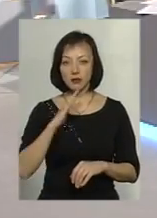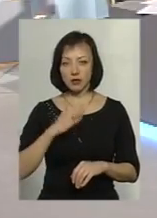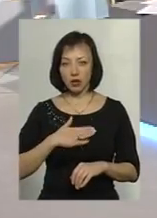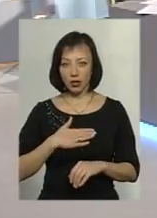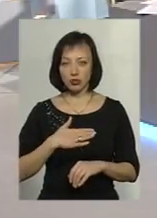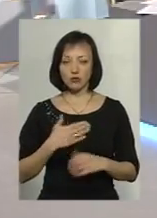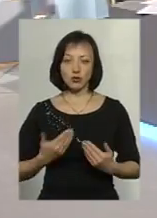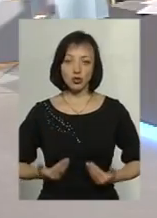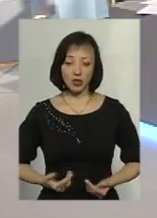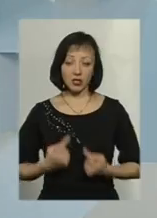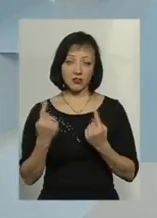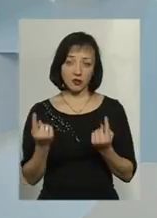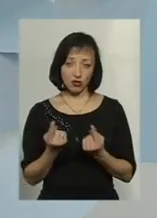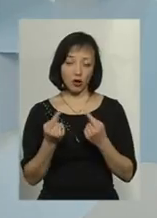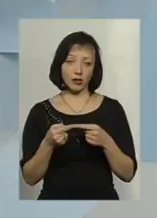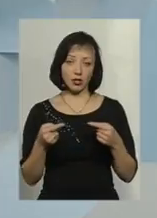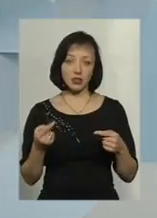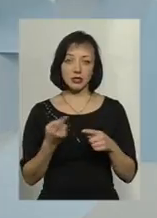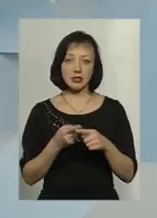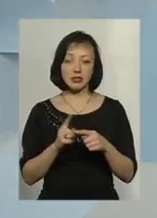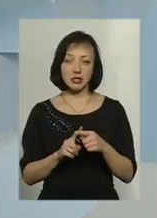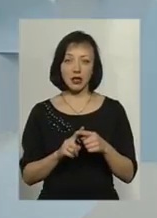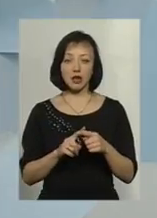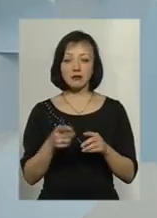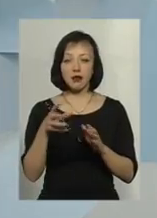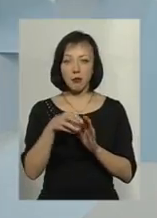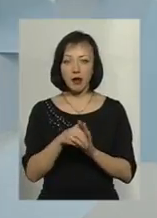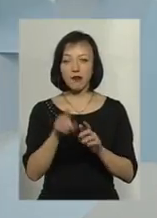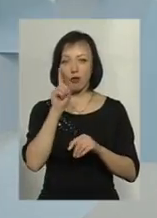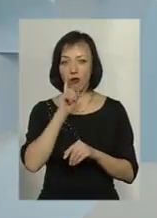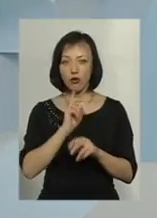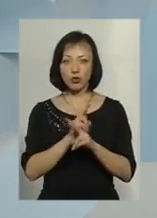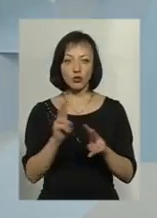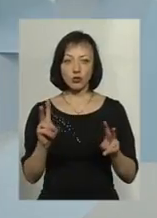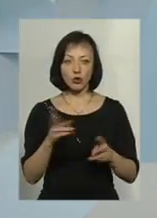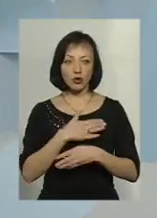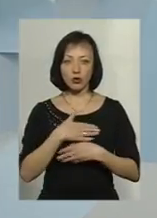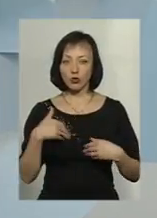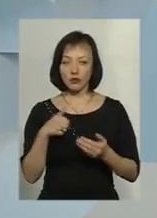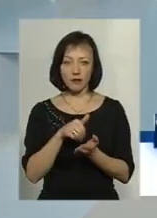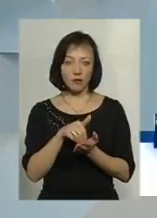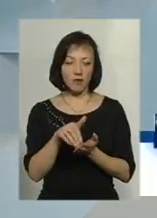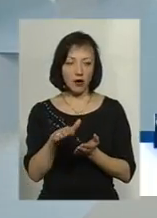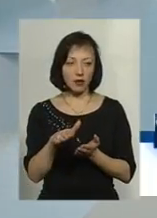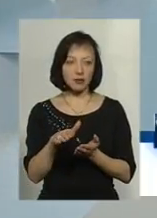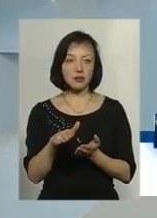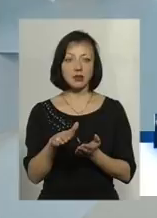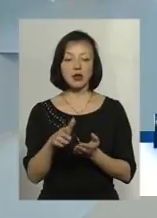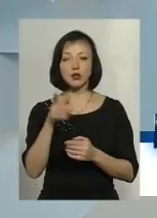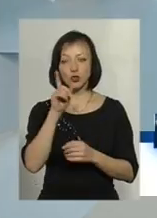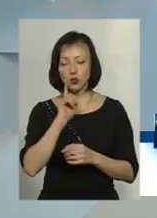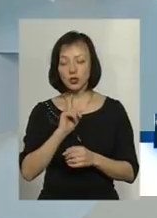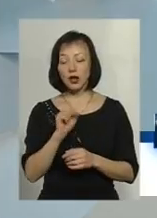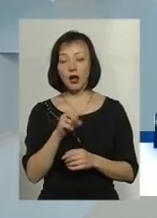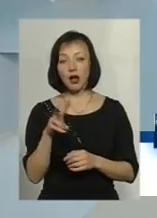звичайною річчю. Це один з елементів комфорту, від якого ніхто не збирається відмовлятися, якийсь зручний.